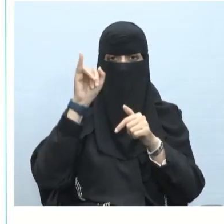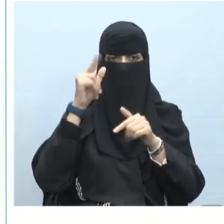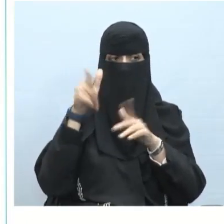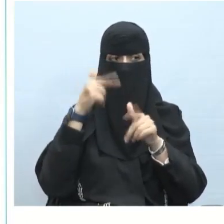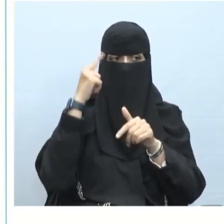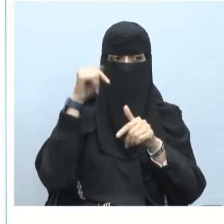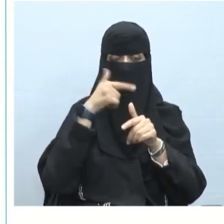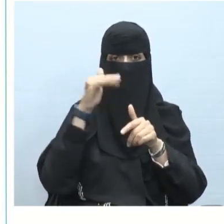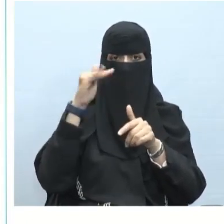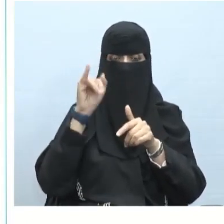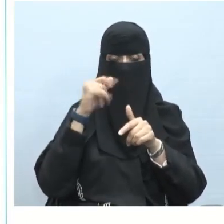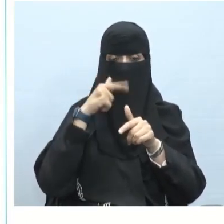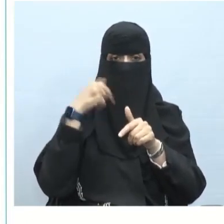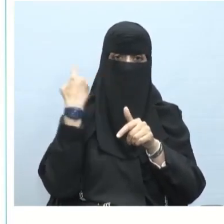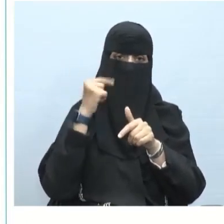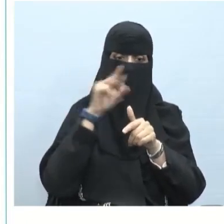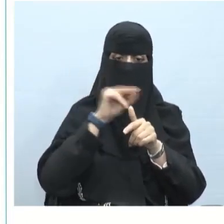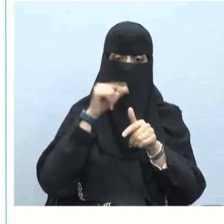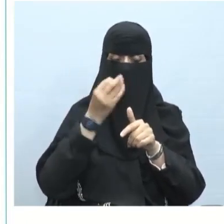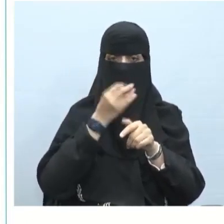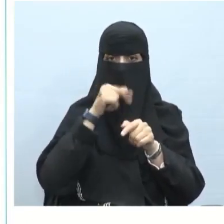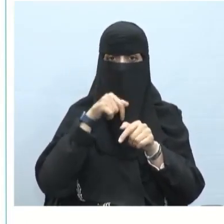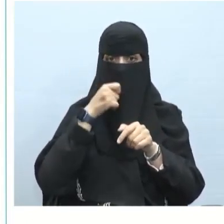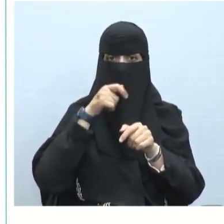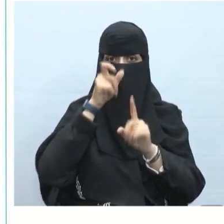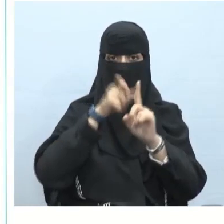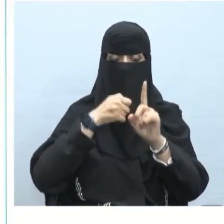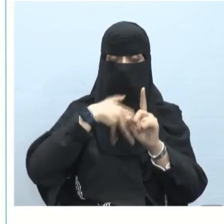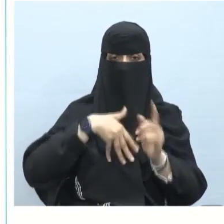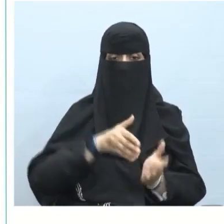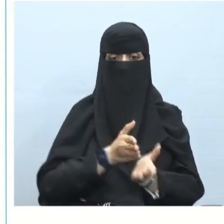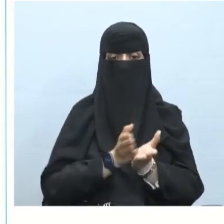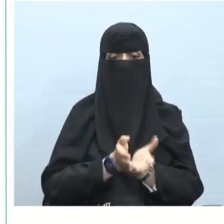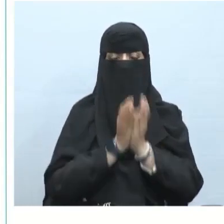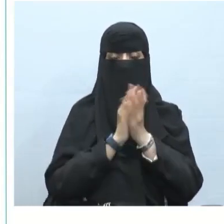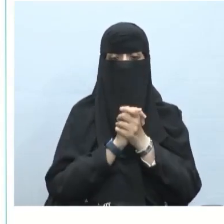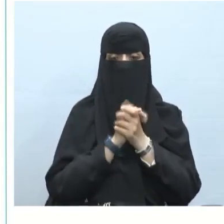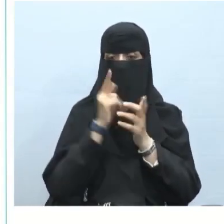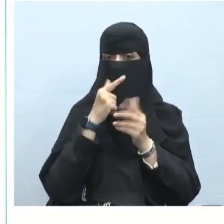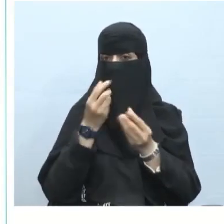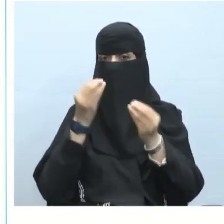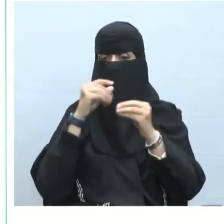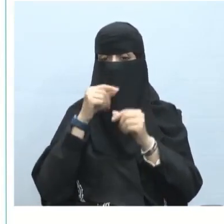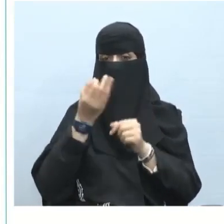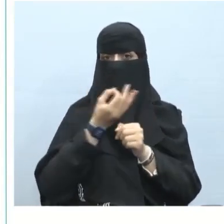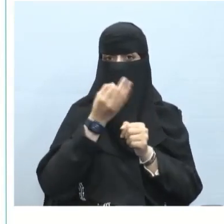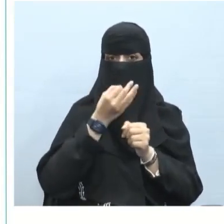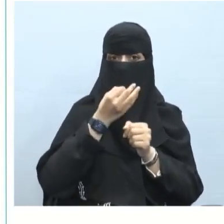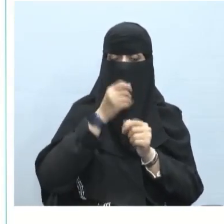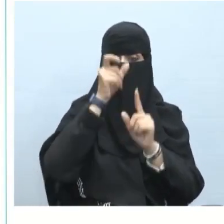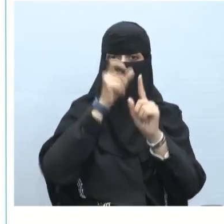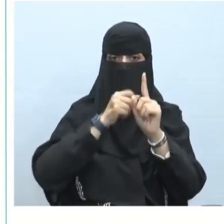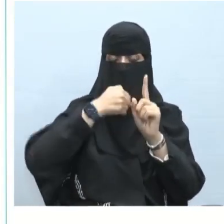وكل خمر حرام كما قال النبي صلى الله عليه وسلم الآن ماذا سأضع؟ قال النبي عليه